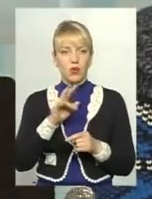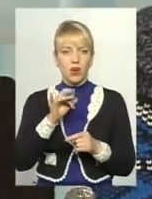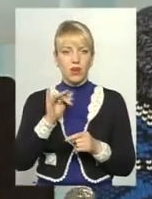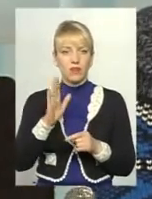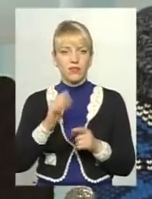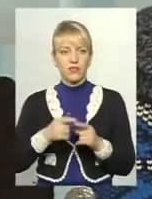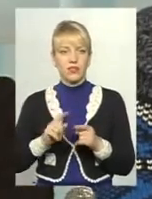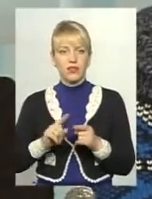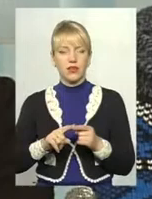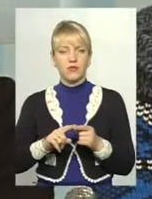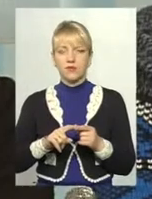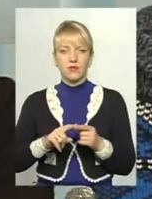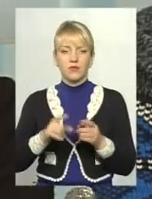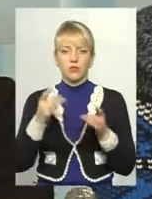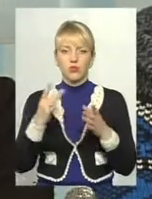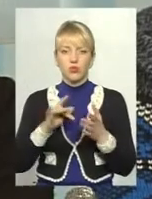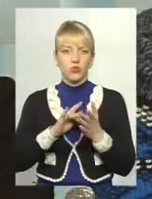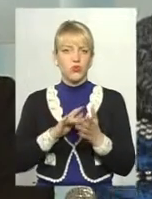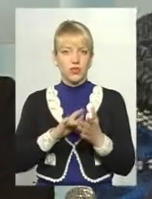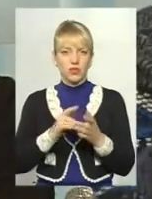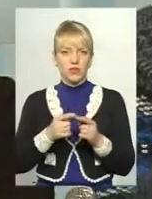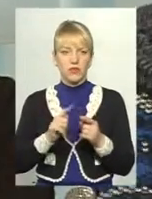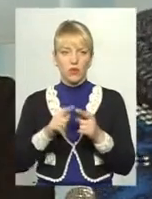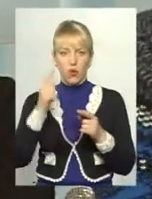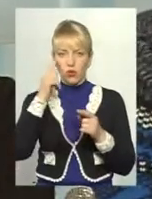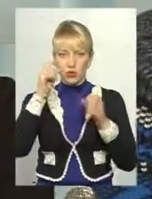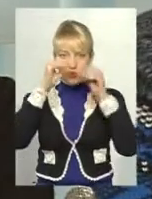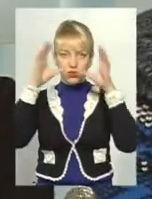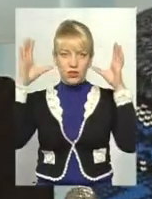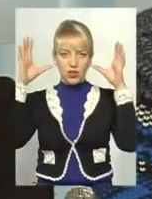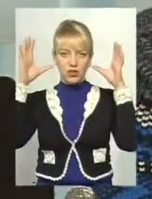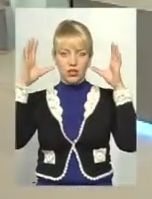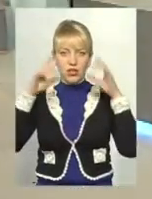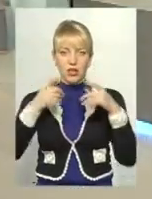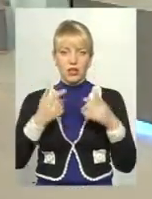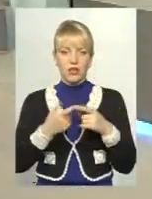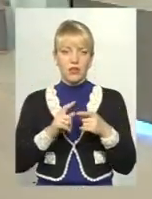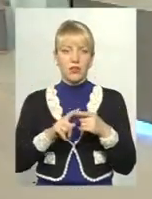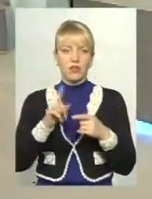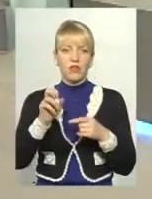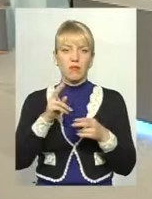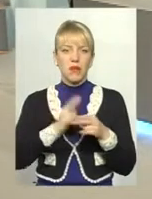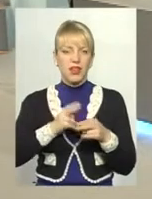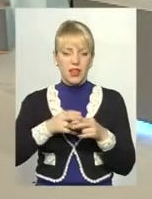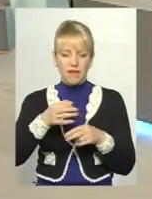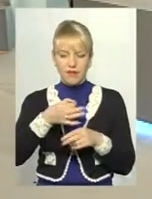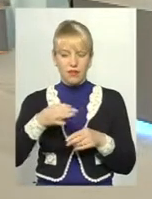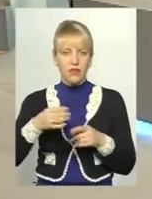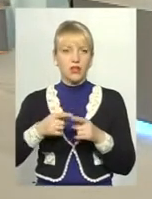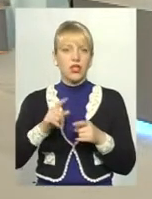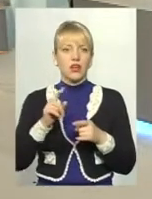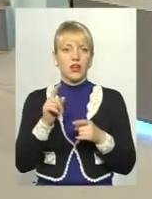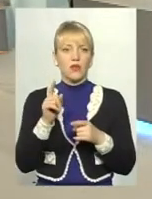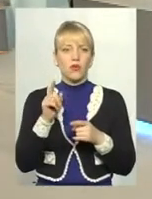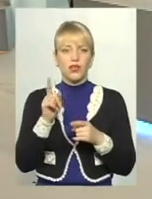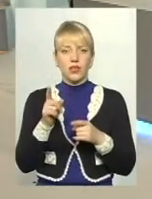костел Святого Йосипа, це просто туристи, в них теж дійсно очі ось такі стають, як металеві гривники, так. Не знаю, наскільки зараз